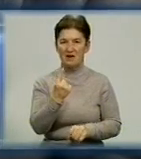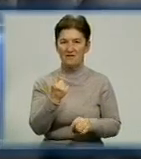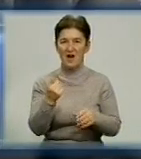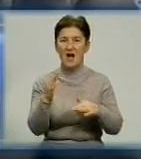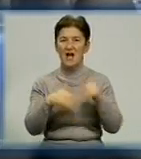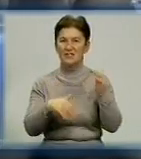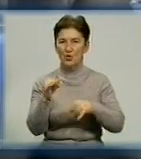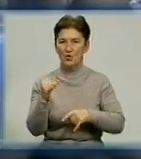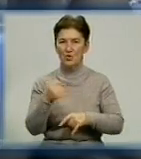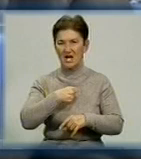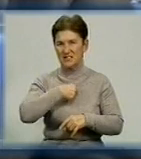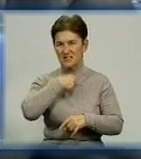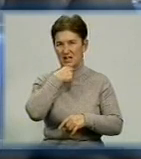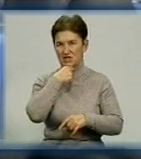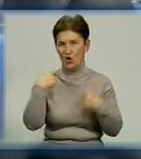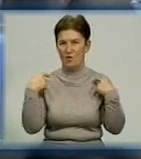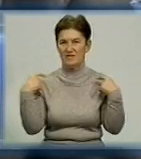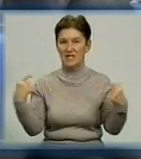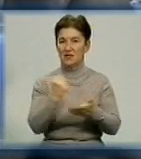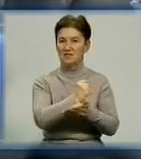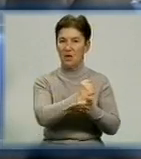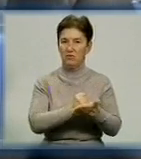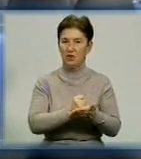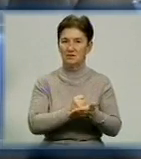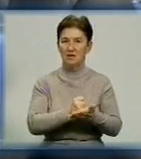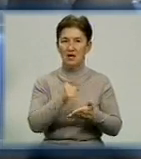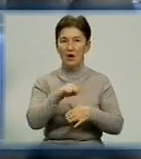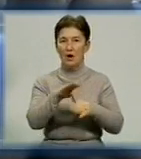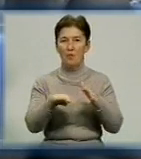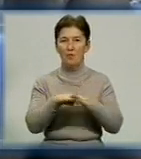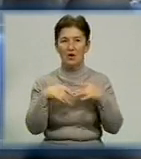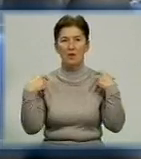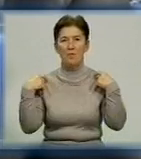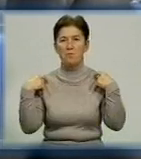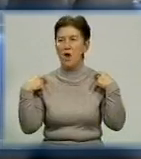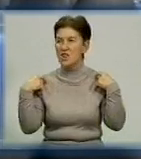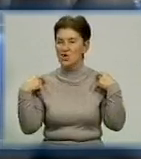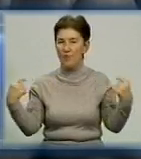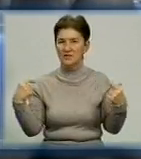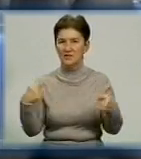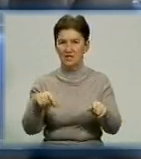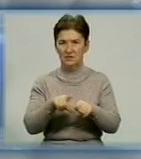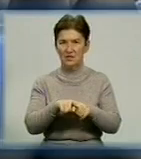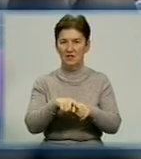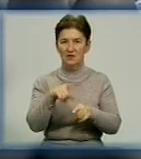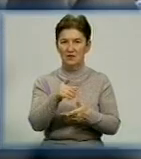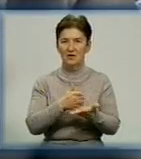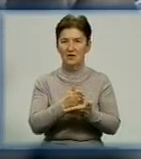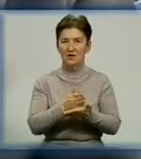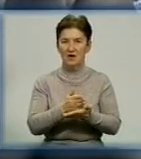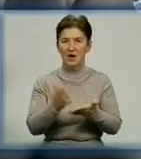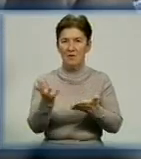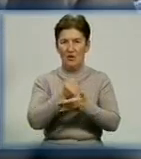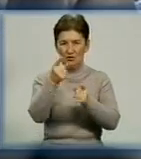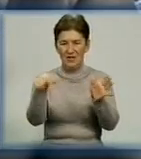старший офіцер запасу. Я на підполковничій дозі служив замістительному командирі частини. Відбив дозу